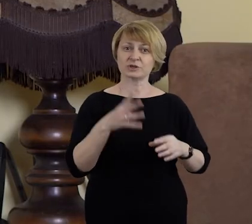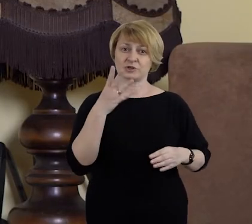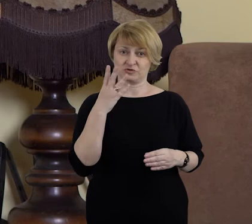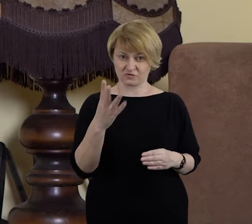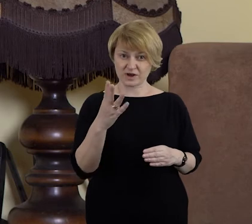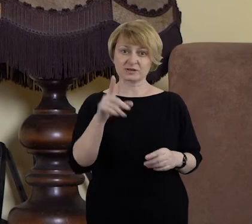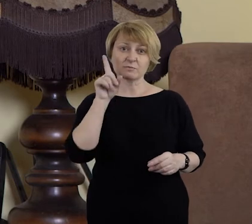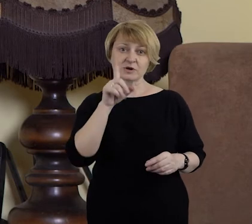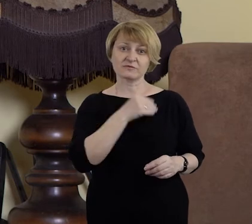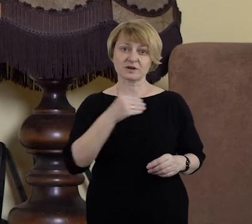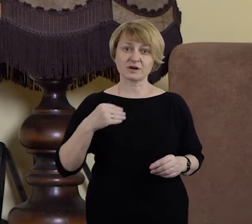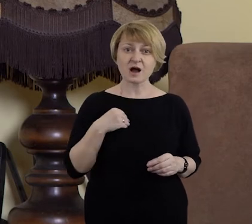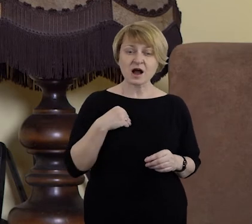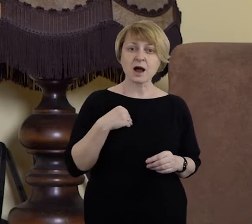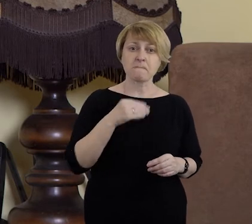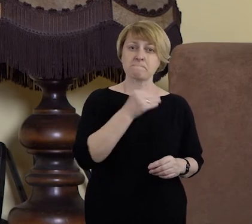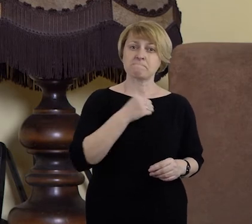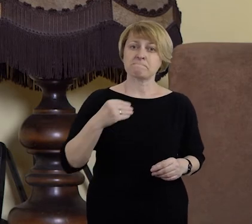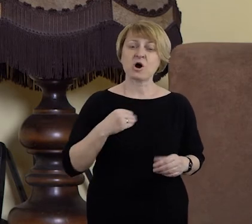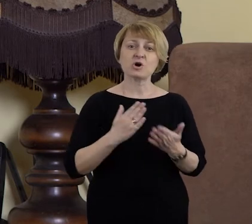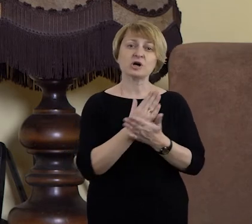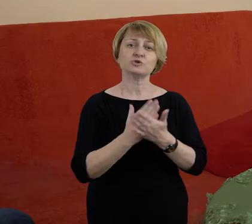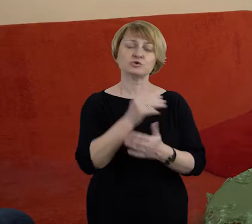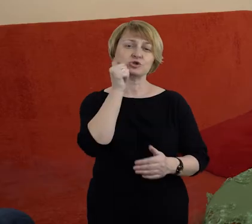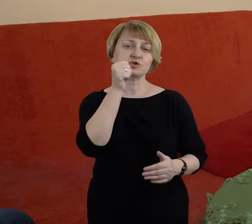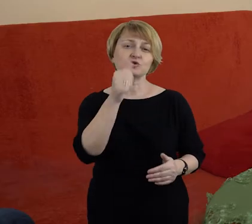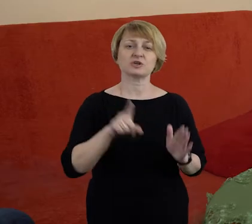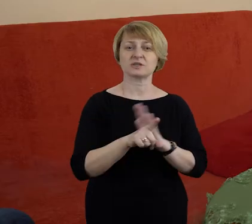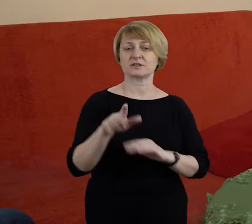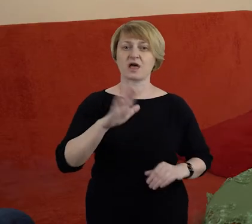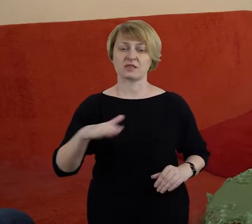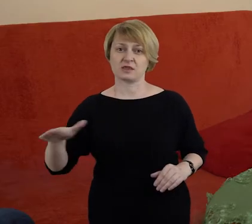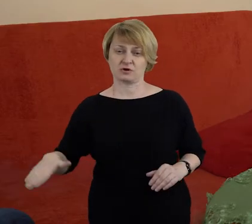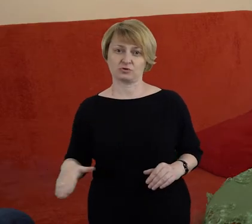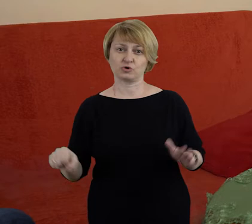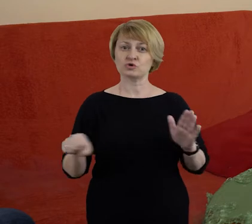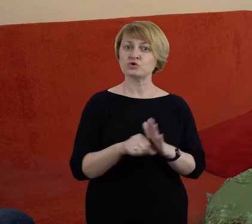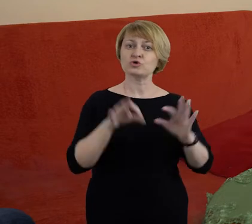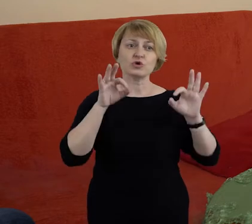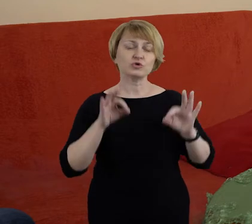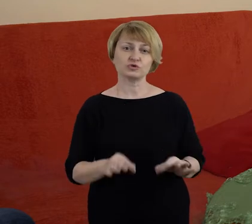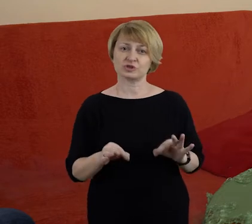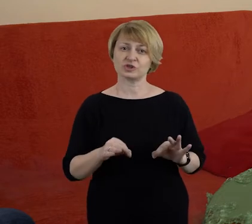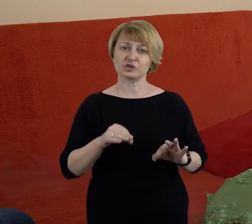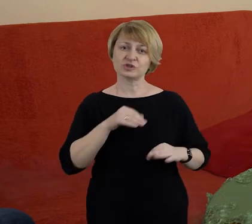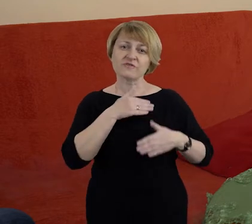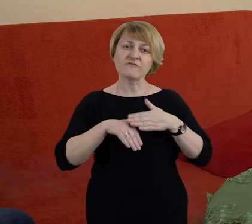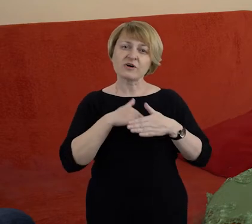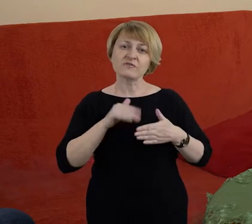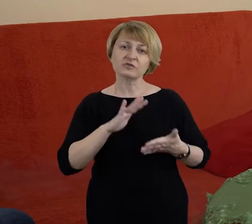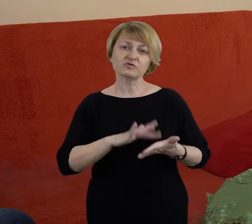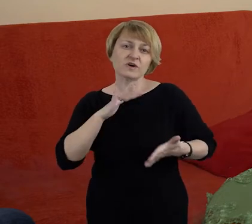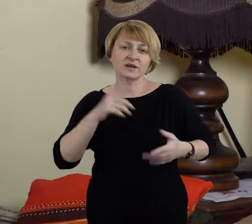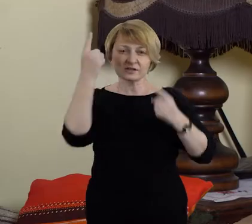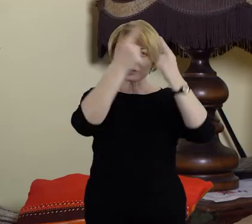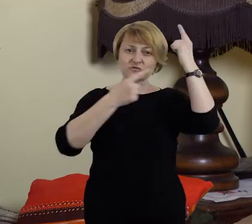czwartego przykazania, co dzień Polak narodowi służy. Dzisiaj nawet jeszcze w jakiś sposób tkwią w mentalności, tylko